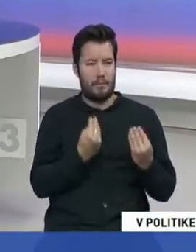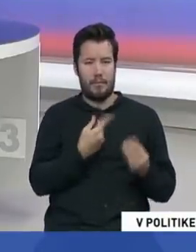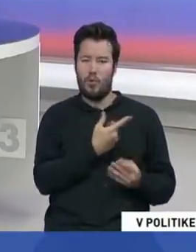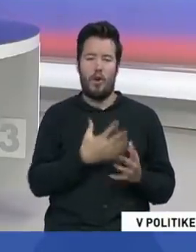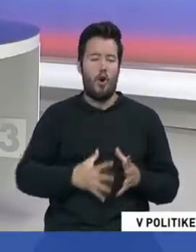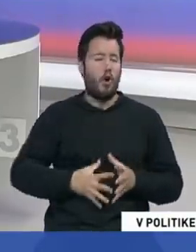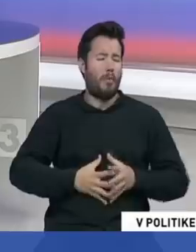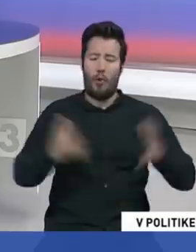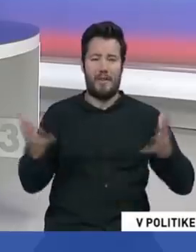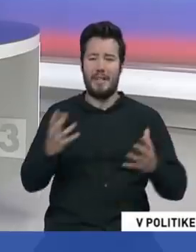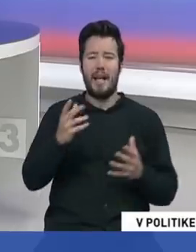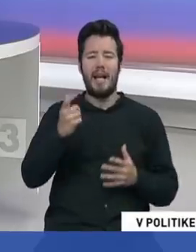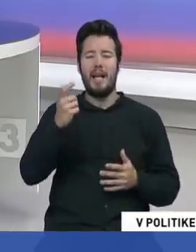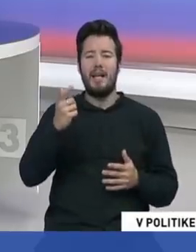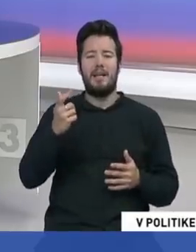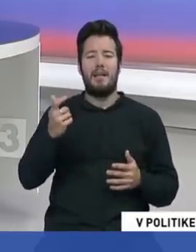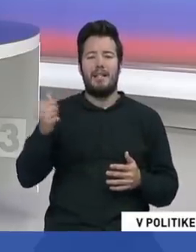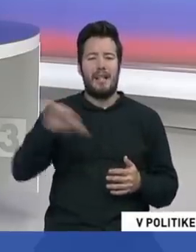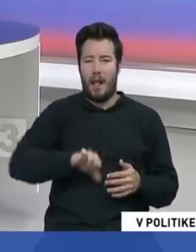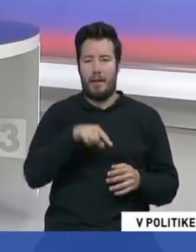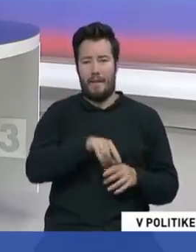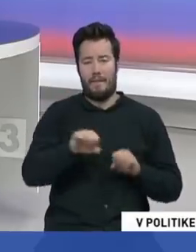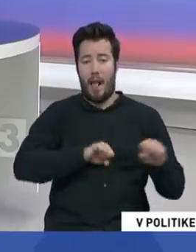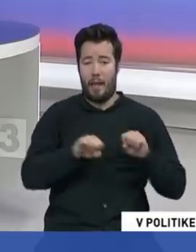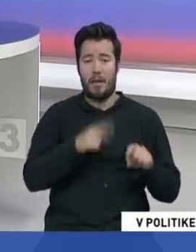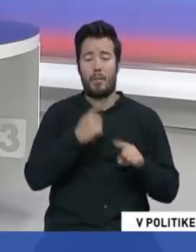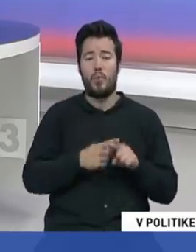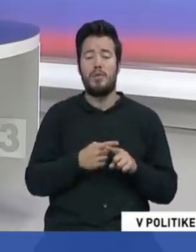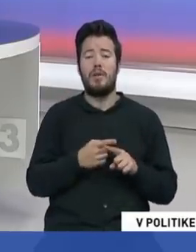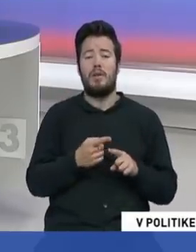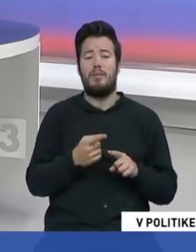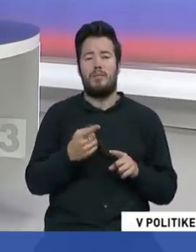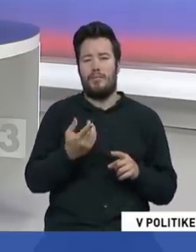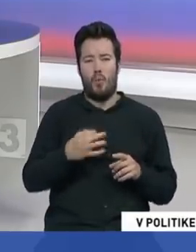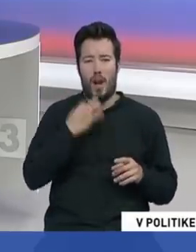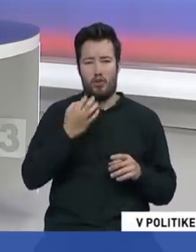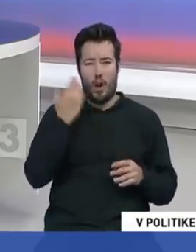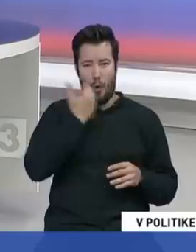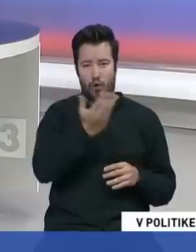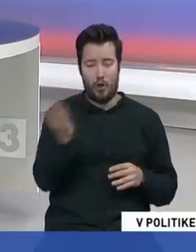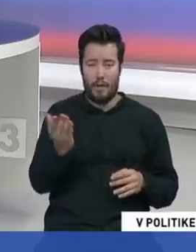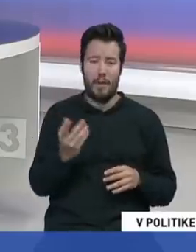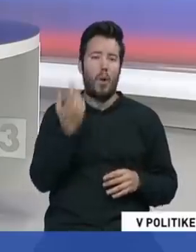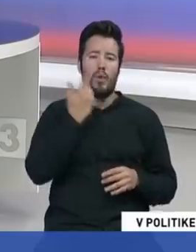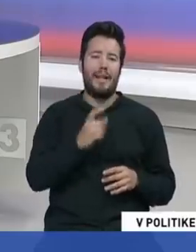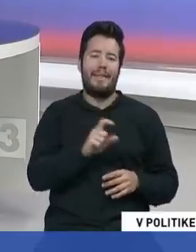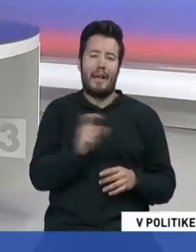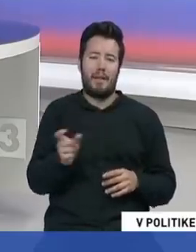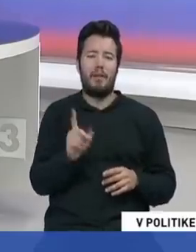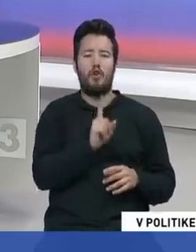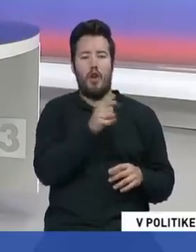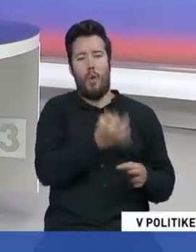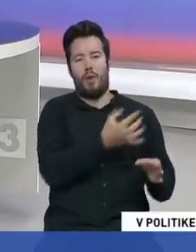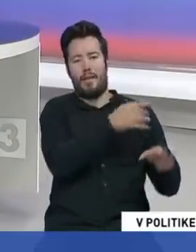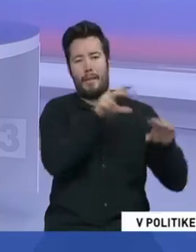tejto vlády a aj úrážku slovenských občanov. Ľudia nemôžu za to, akého majú premiéra, a predseda vlády SR ich uráža. A